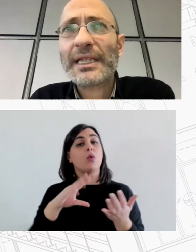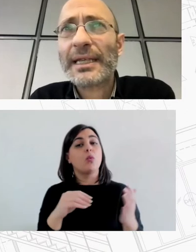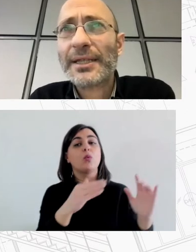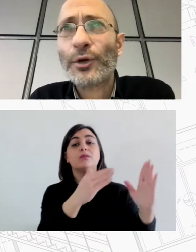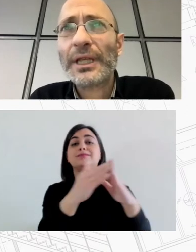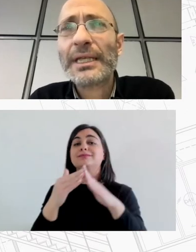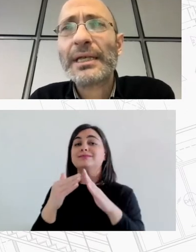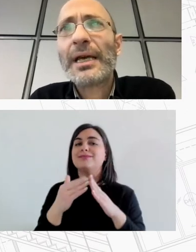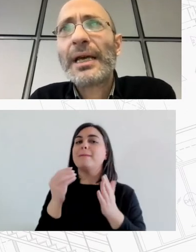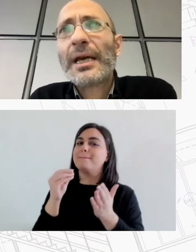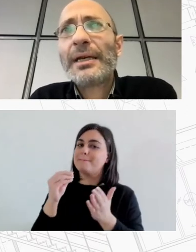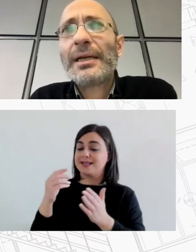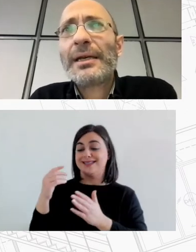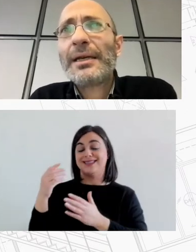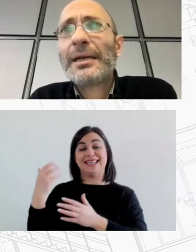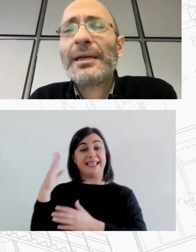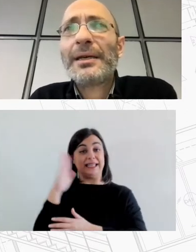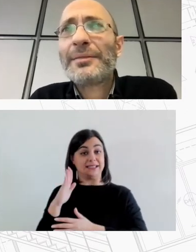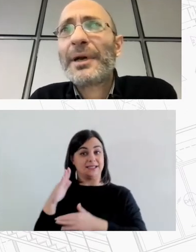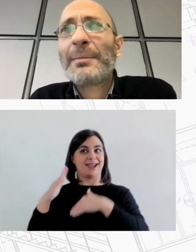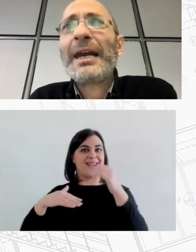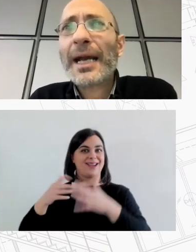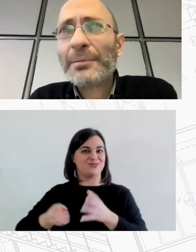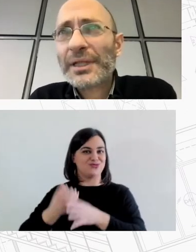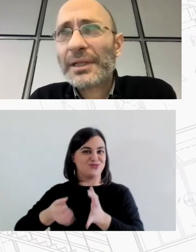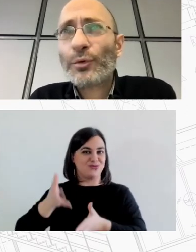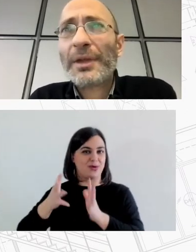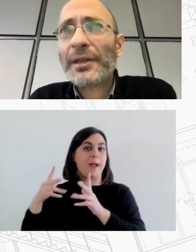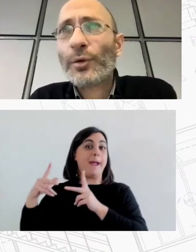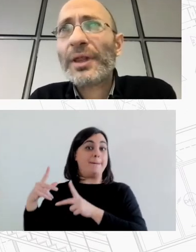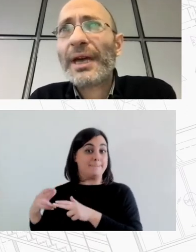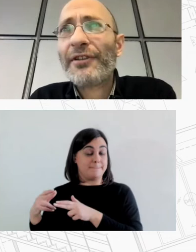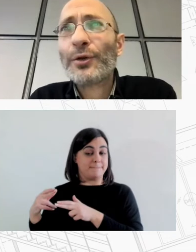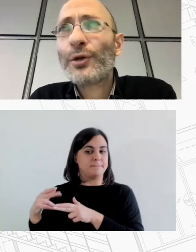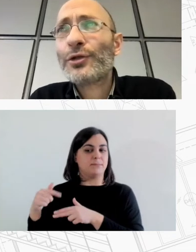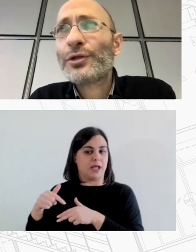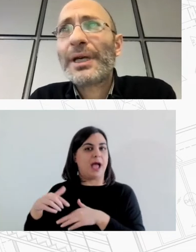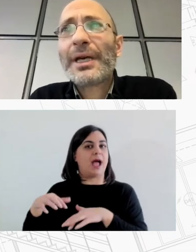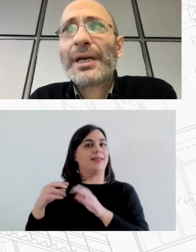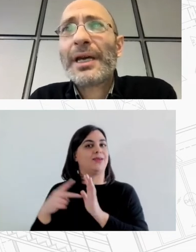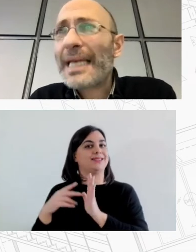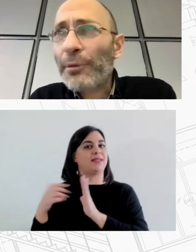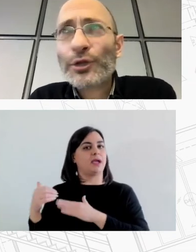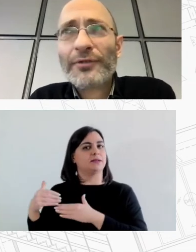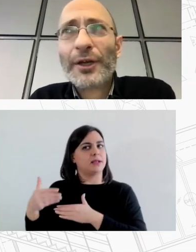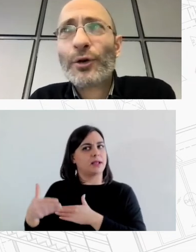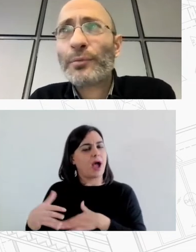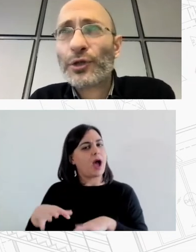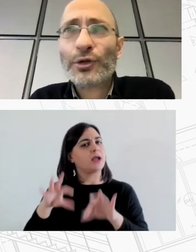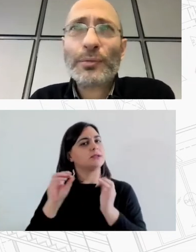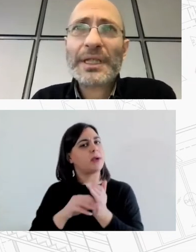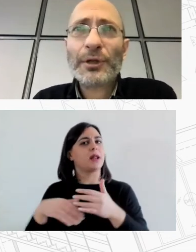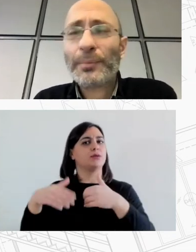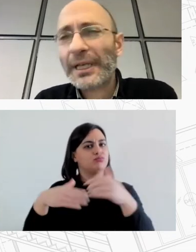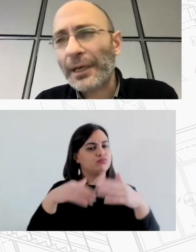κατασκευαστικής δραστηριότητας η επανάκαμψη του επενδυτικού ενδιαφέροντος η εξάπλωση των βραχυκρόνων